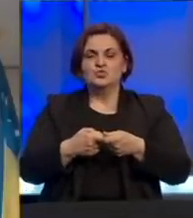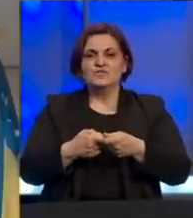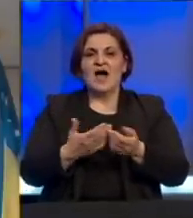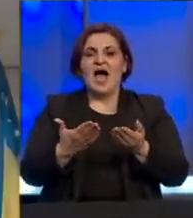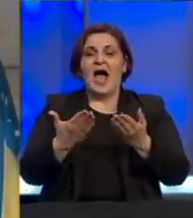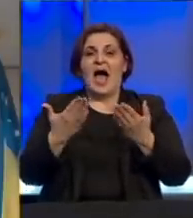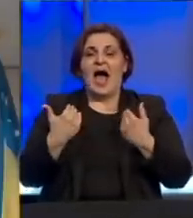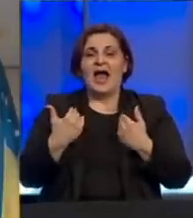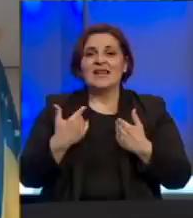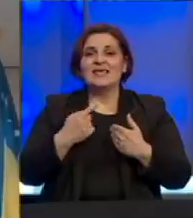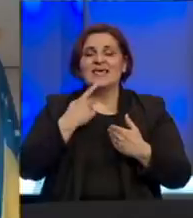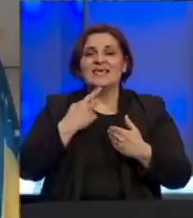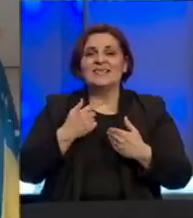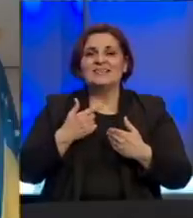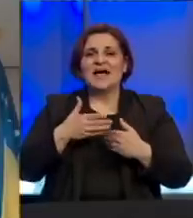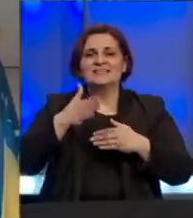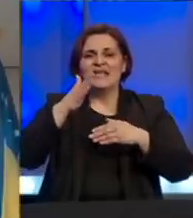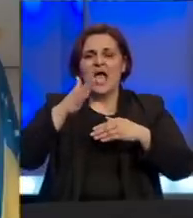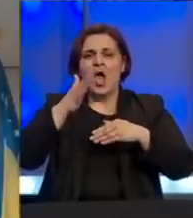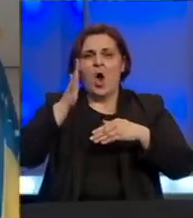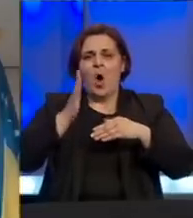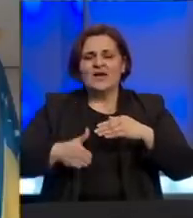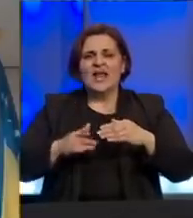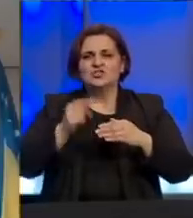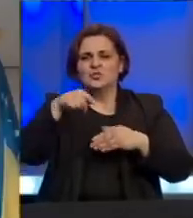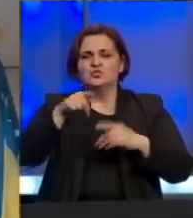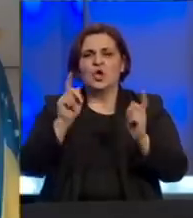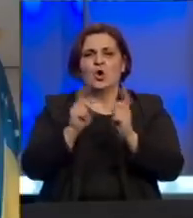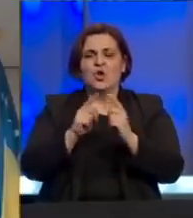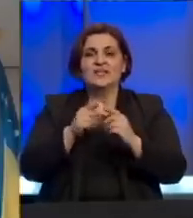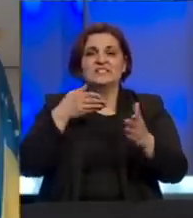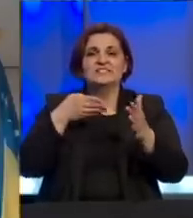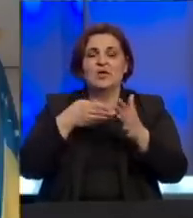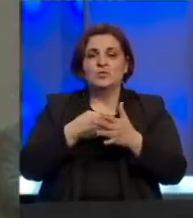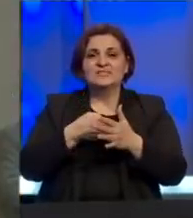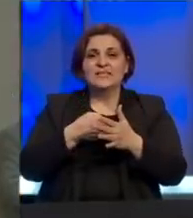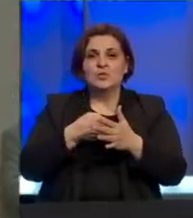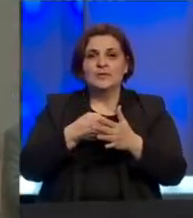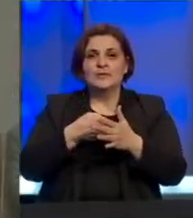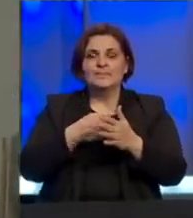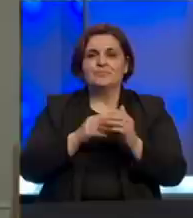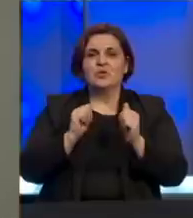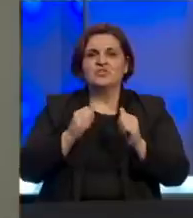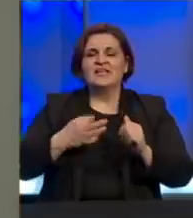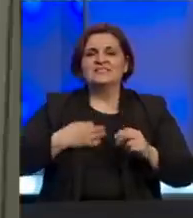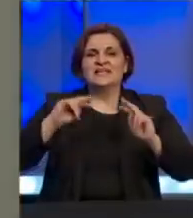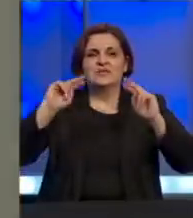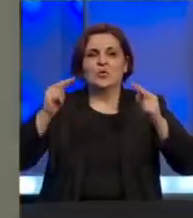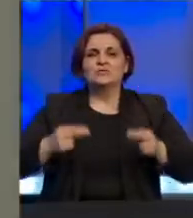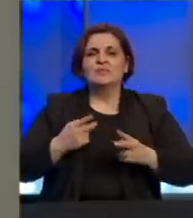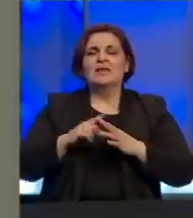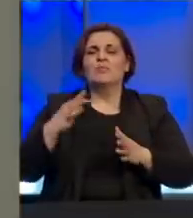i da se ograniče bliski kontakti među ljudima sve u cilju sve u cilju održavanja zrasnog sistema